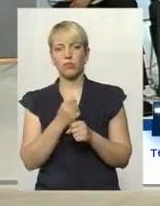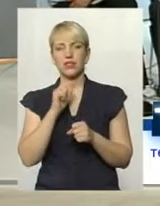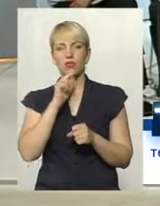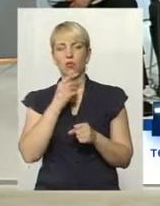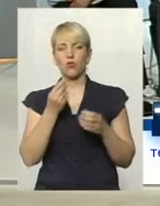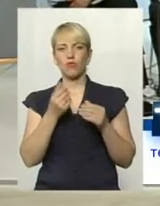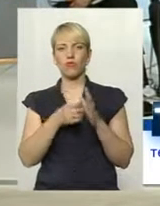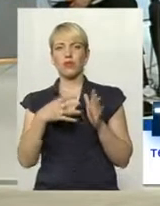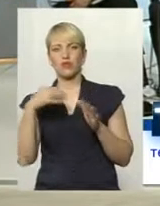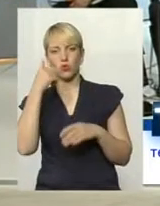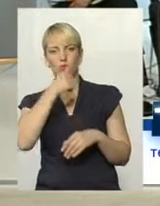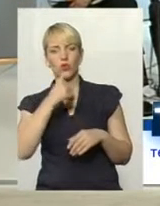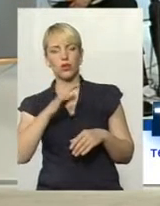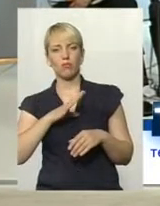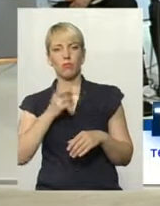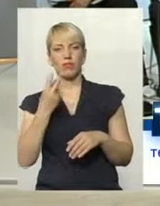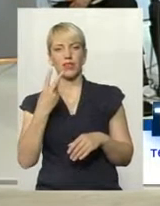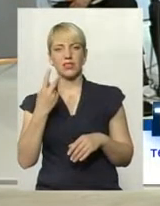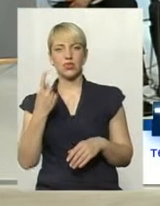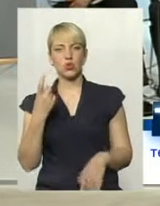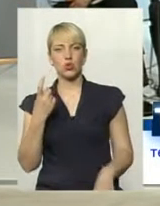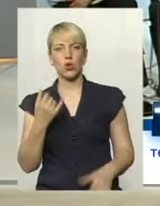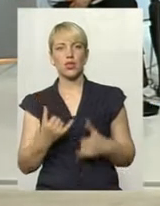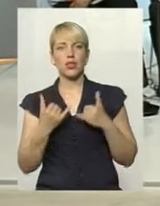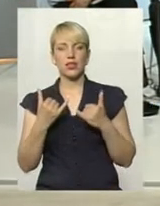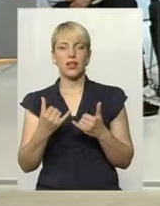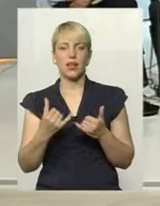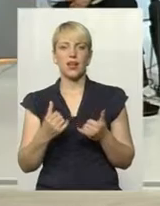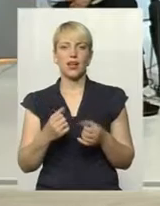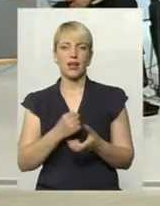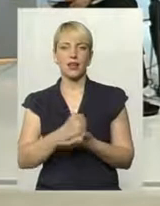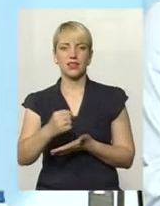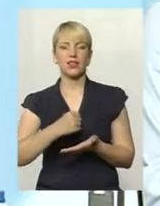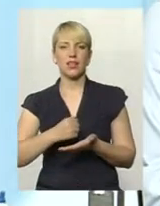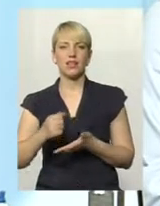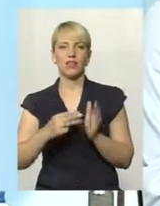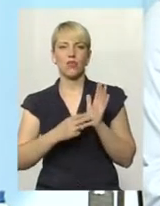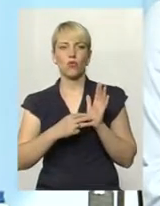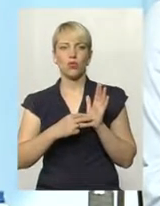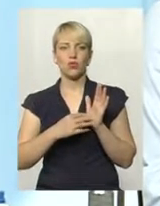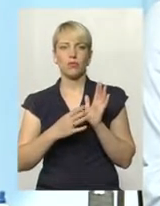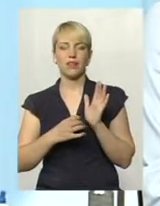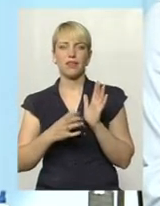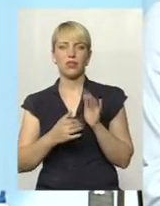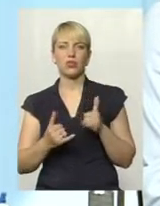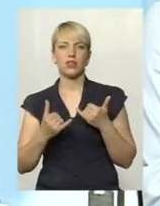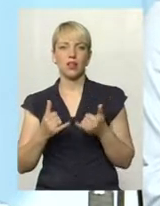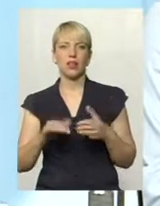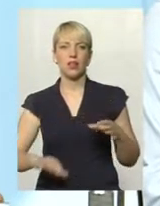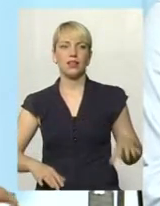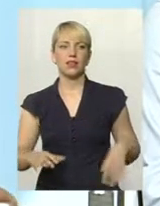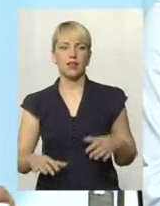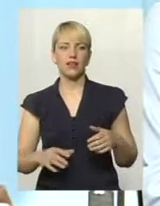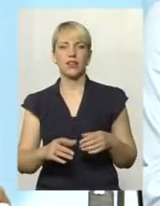В 15-му році вже було 12-100 для кандидатів, і по 8-900 було для тренерів